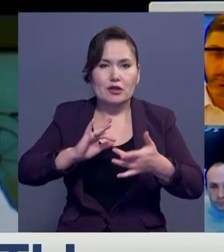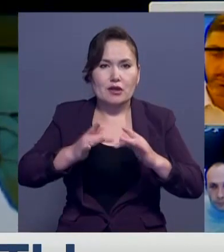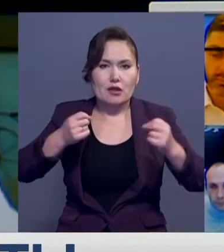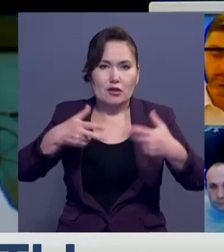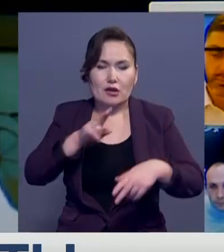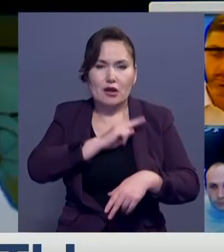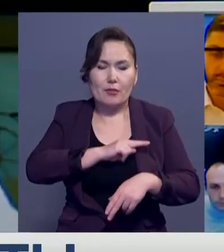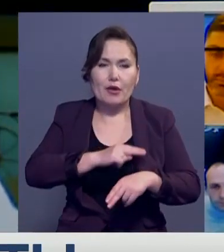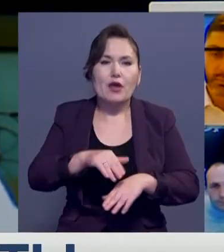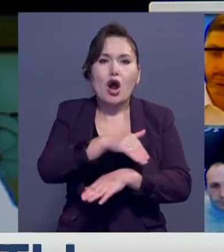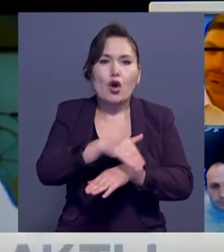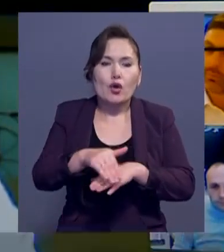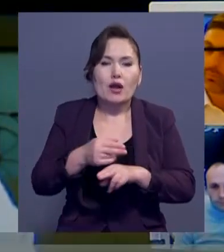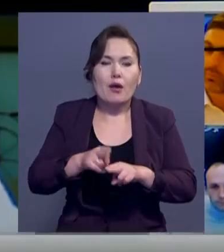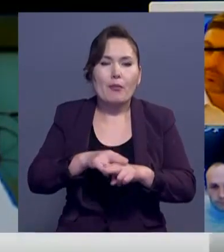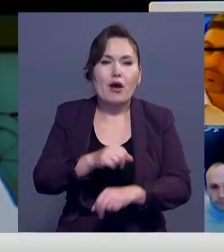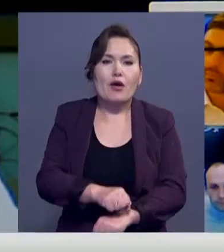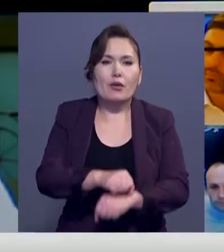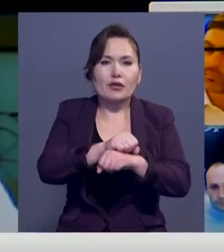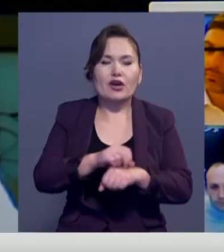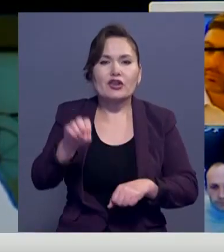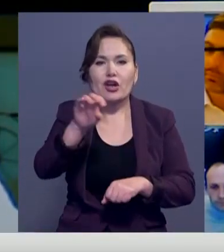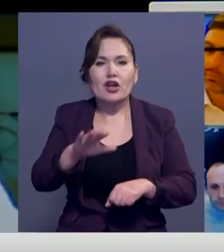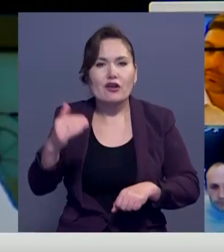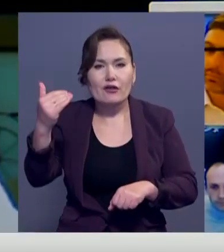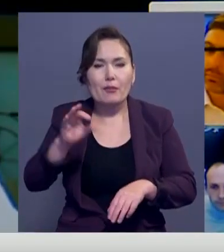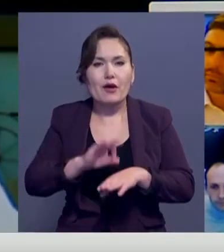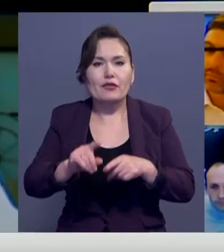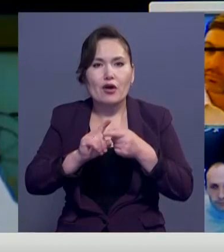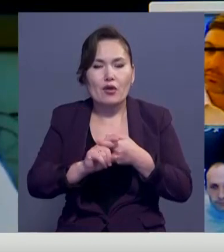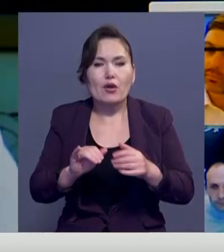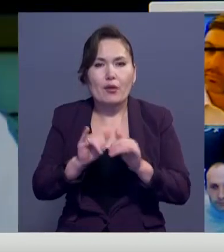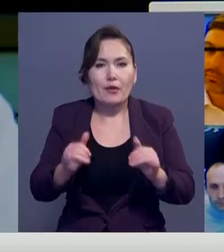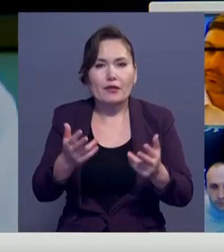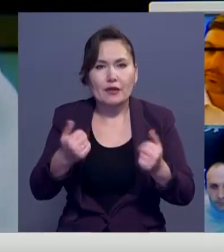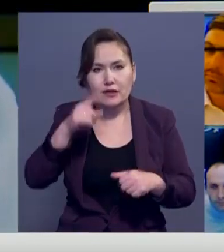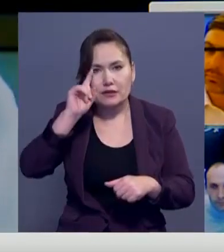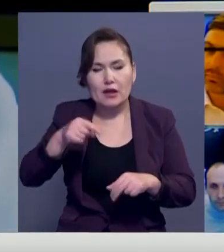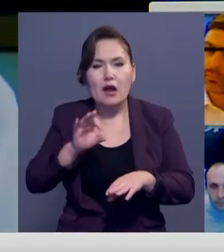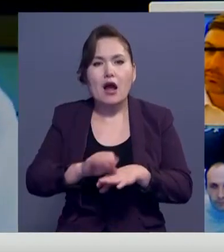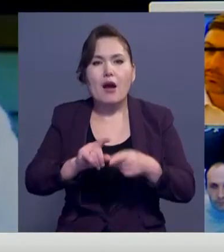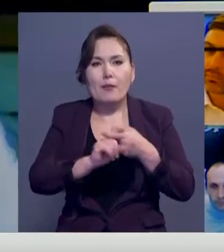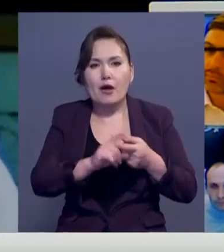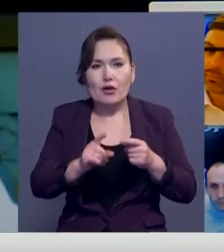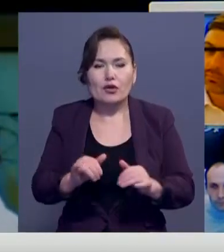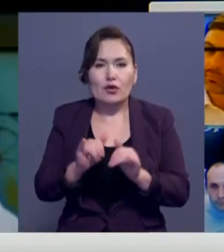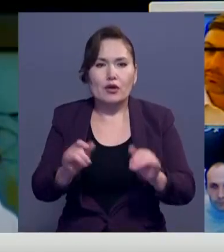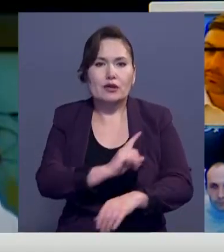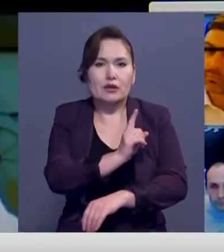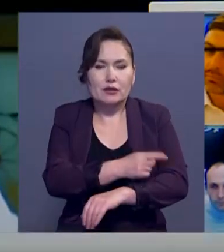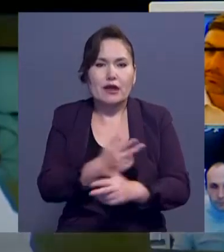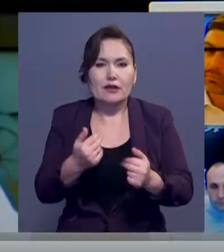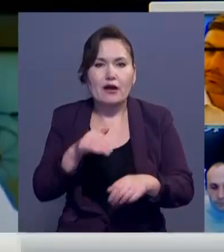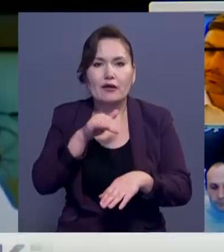Құшеде болып жатқан саяси процестермен Европада вирустың таралу қарқынын ескерсек, инфекцияға шалдығы директері артат сөт. Бұл